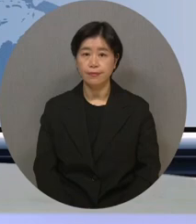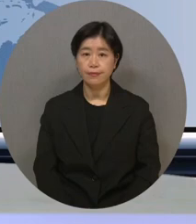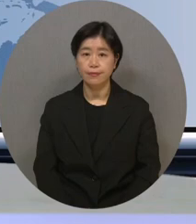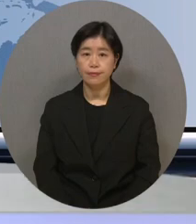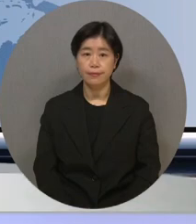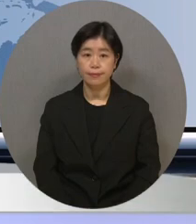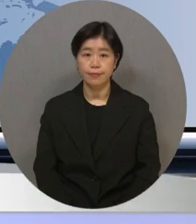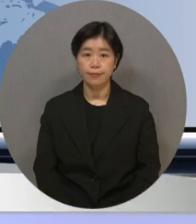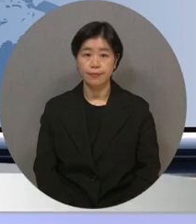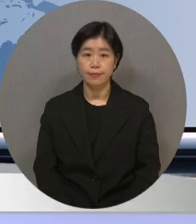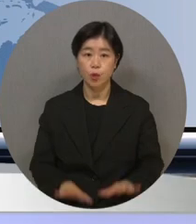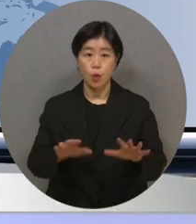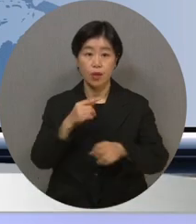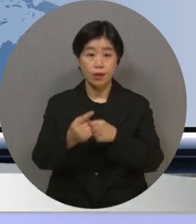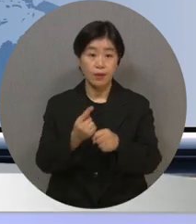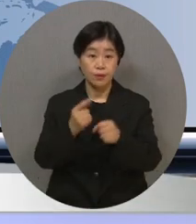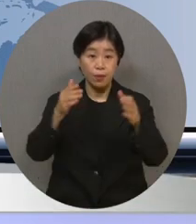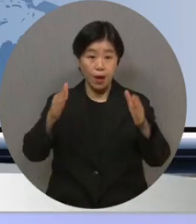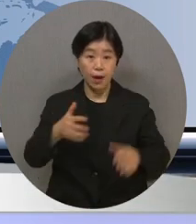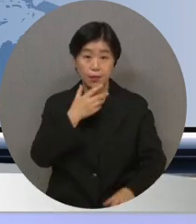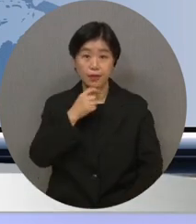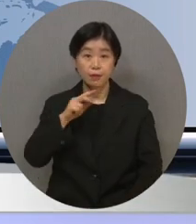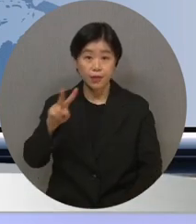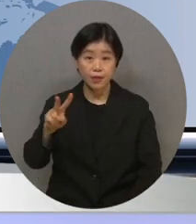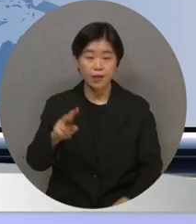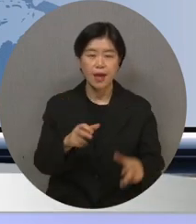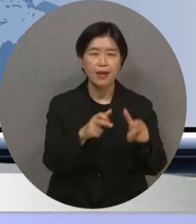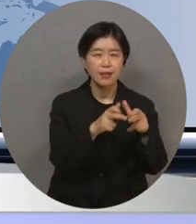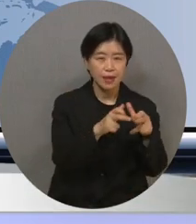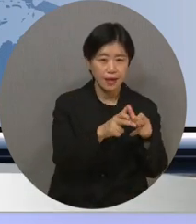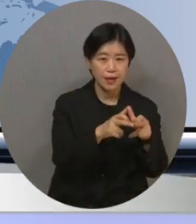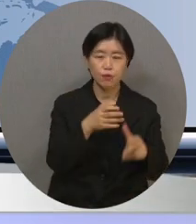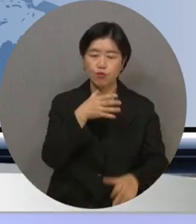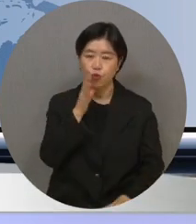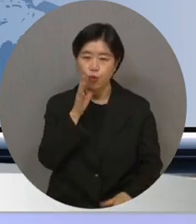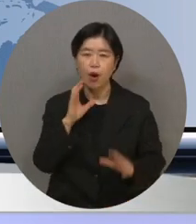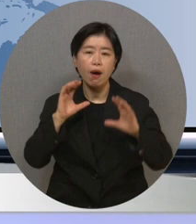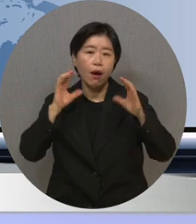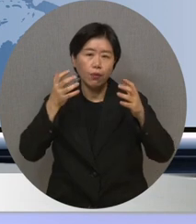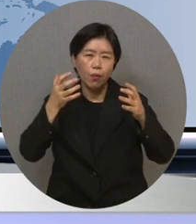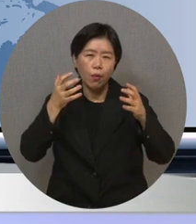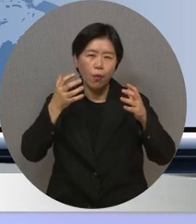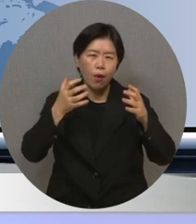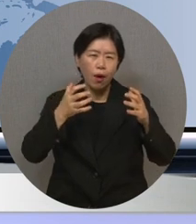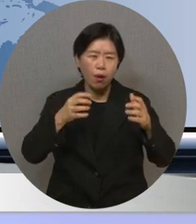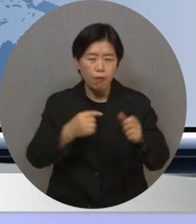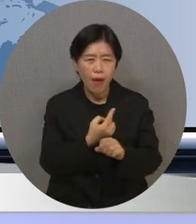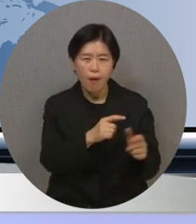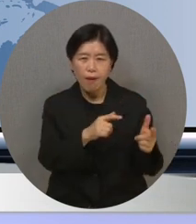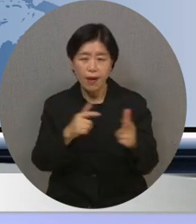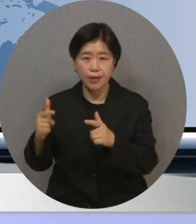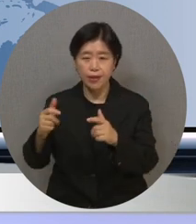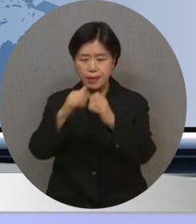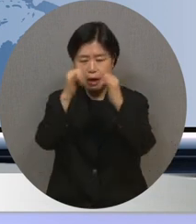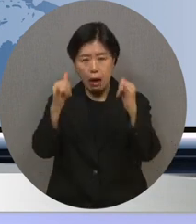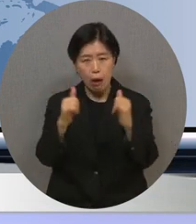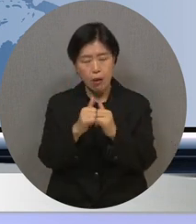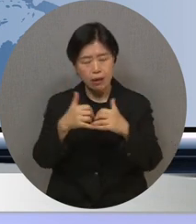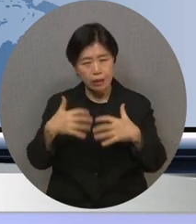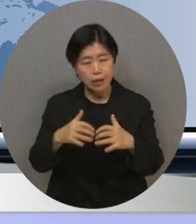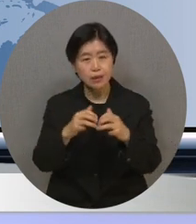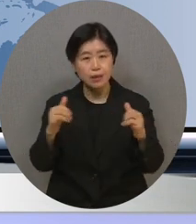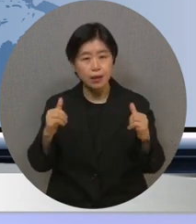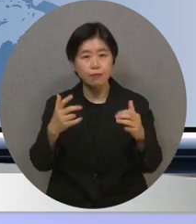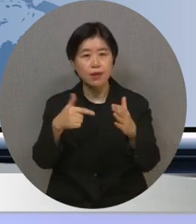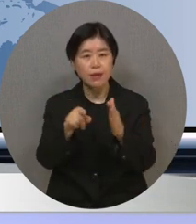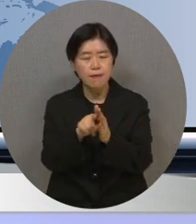올 한해 복지TV는 장애인과 노인, 아동 등 사회 소외계층을 위해 다양한 소식을 전하고자